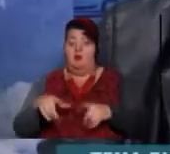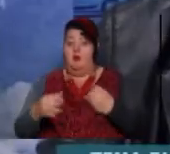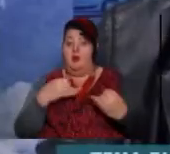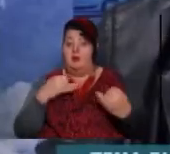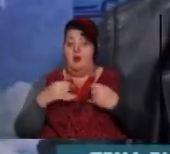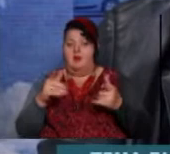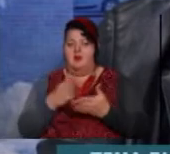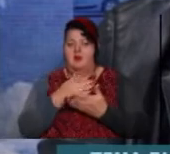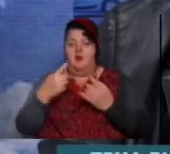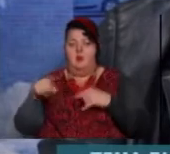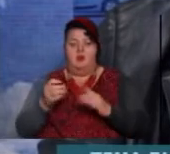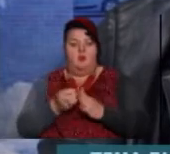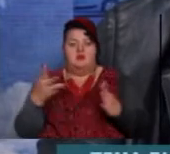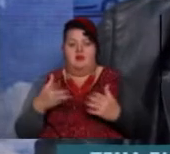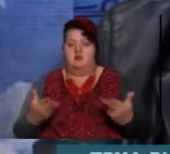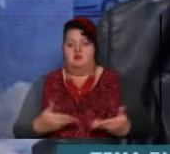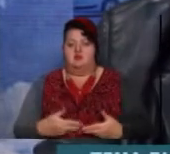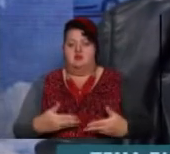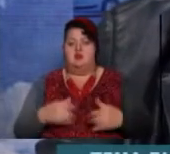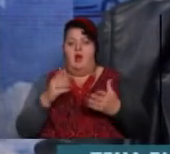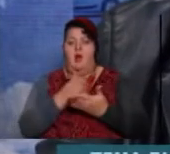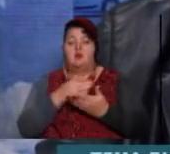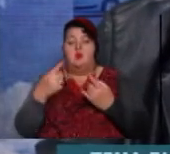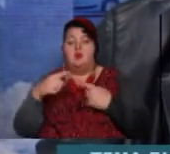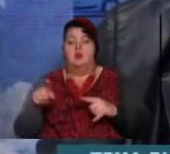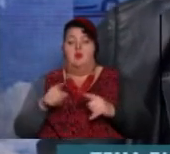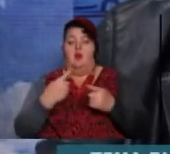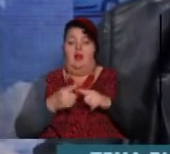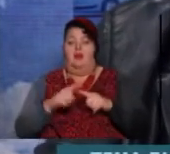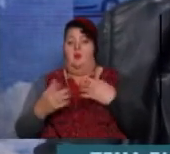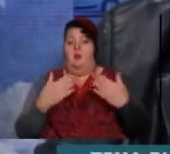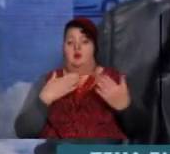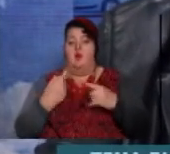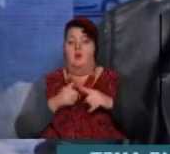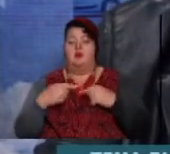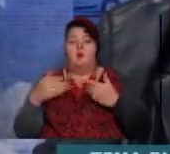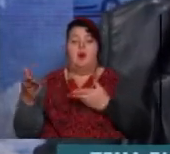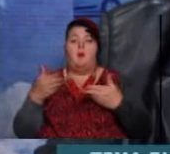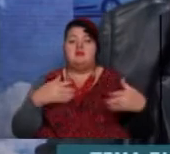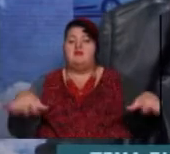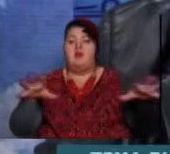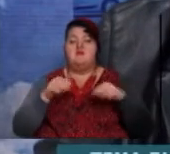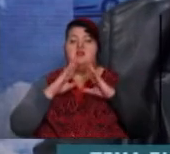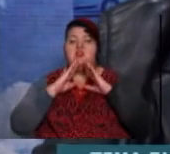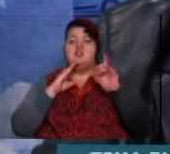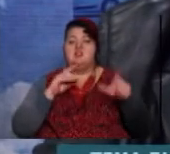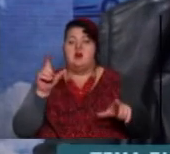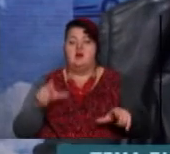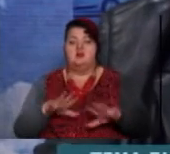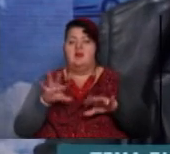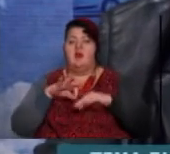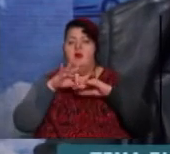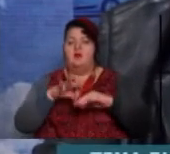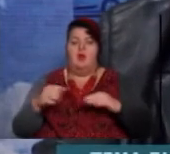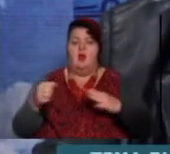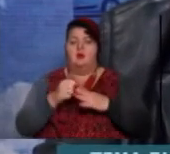вони зовсім по-другому цінають жість. Вони абсолютно по-другому к цьому відноситься. Тому я призываю всіх жін, що не доводіть